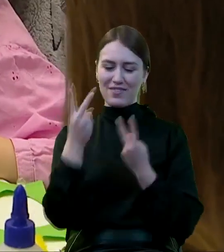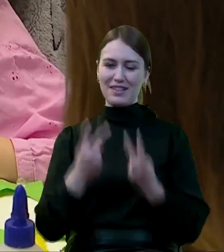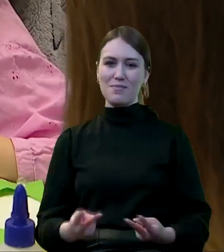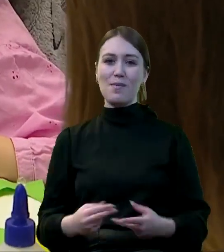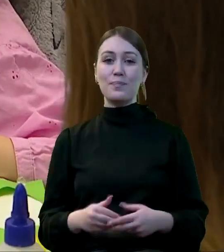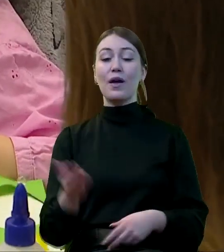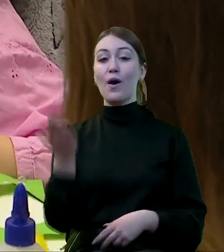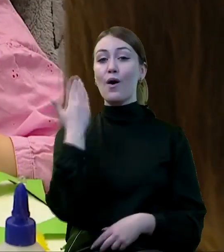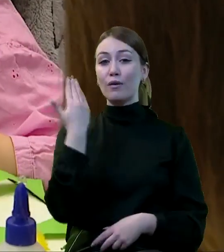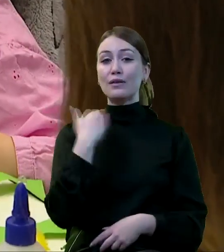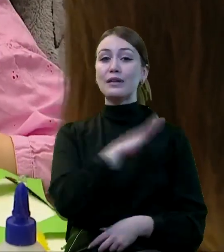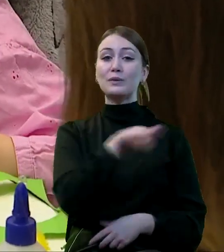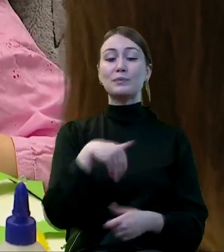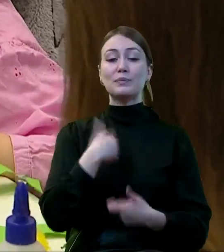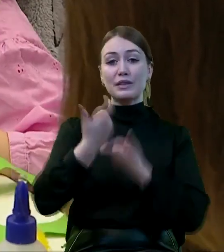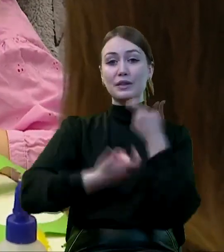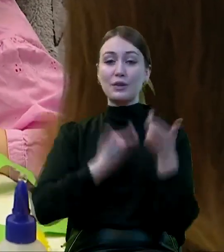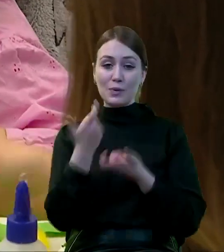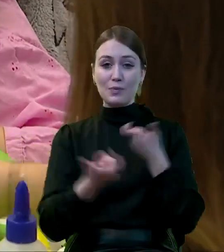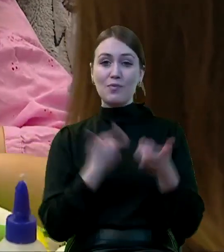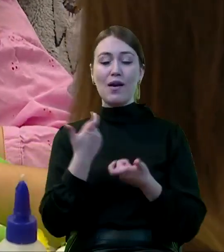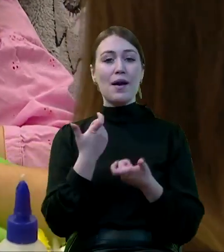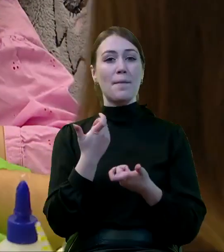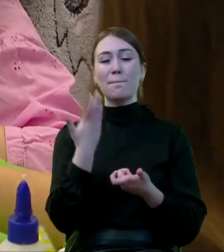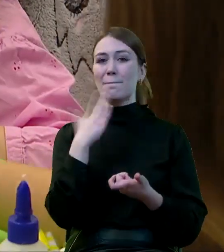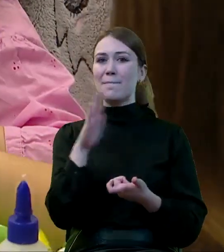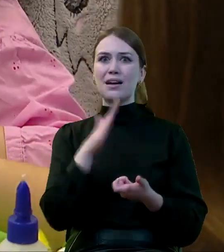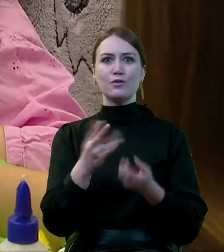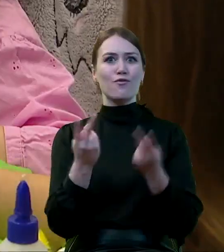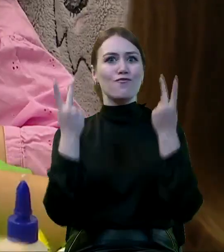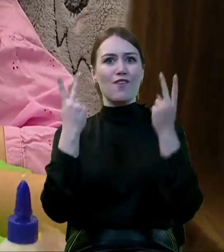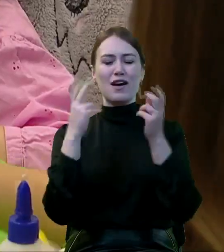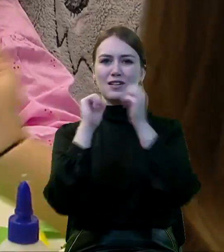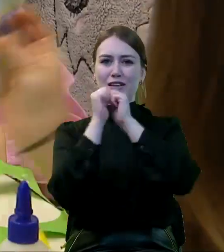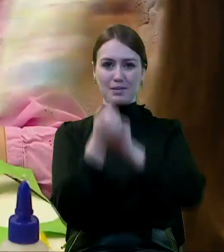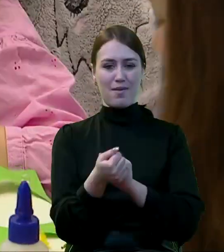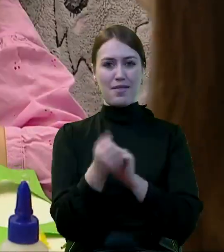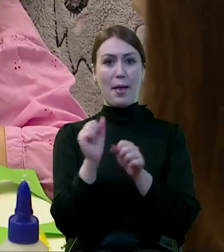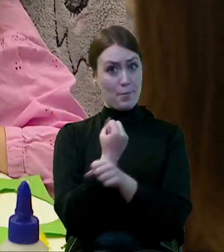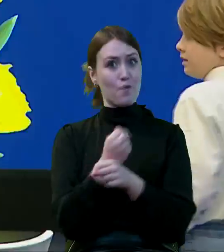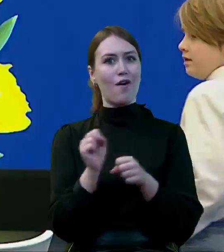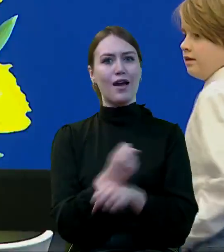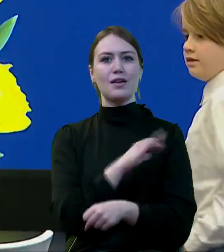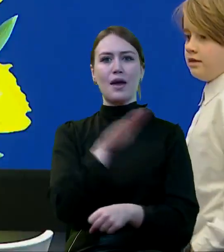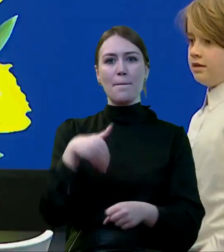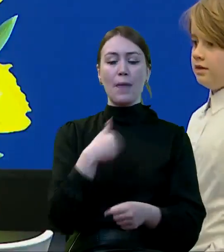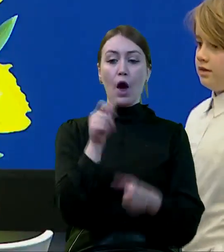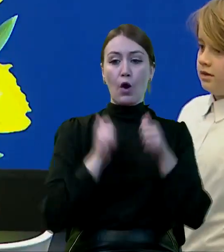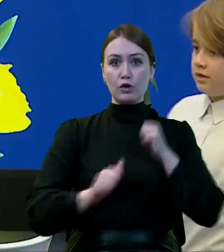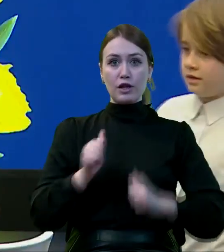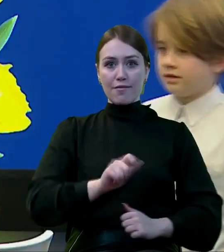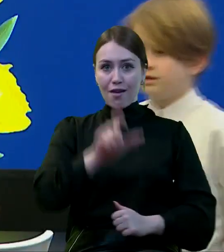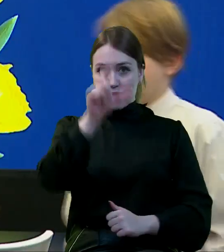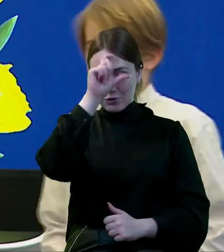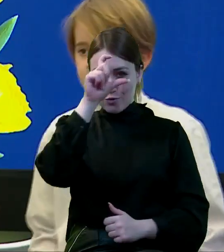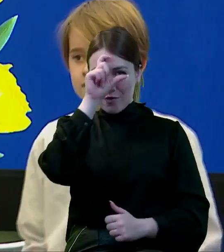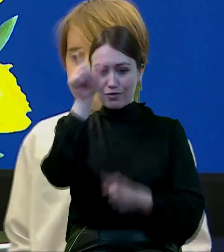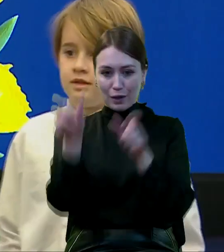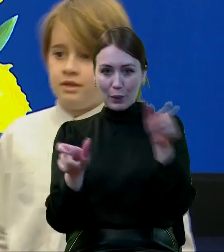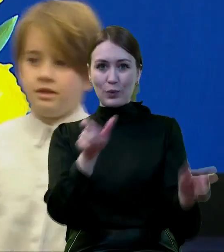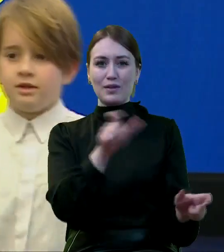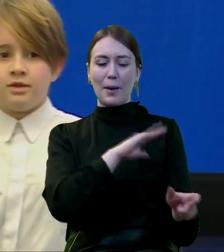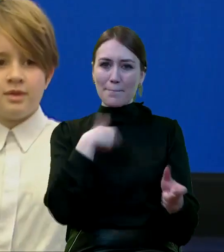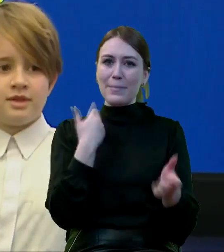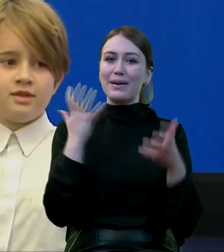My ostatnio przeprowadziliśmy poważną zmianę, wychodząc naprzeciw oczekiwaniom, by